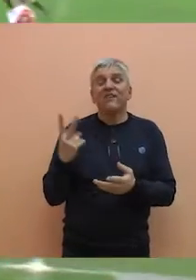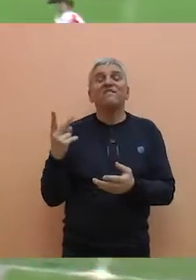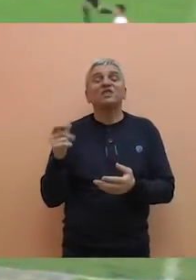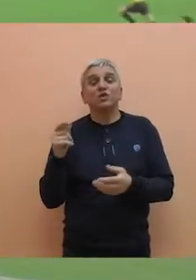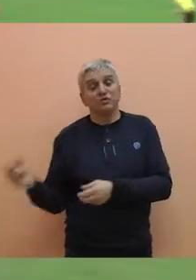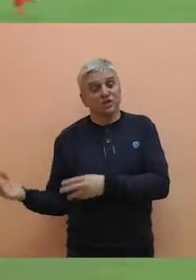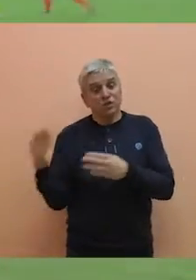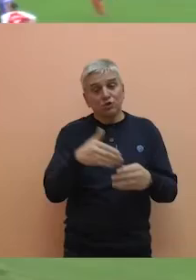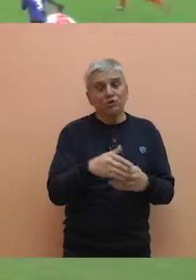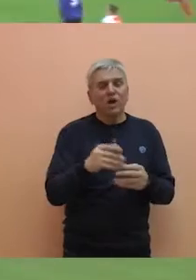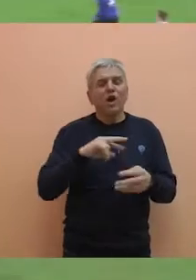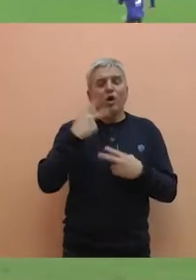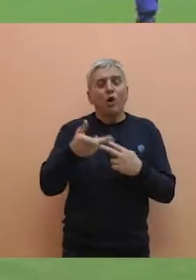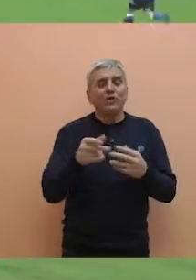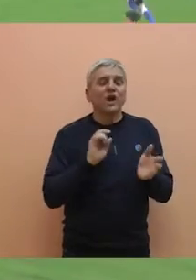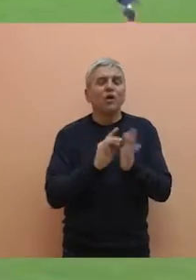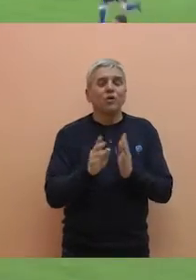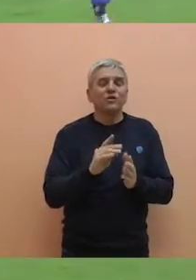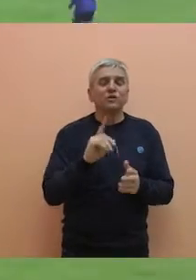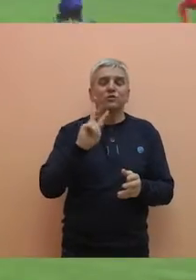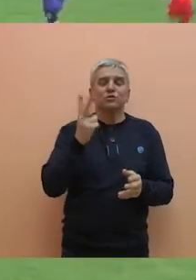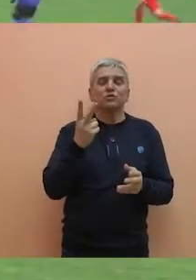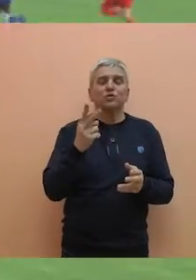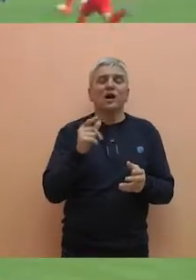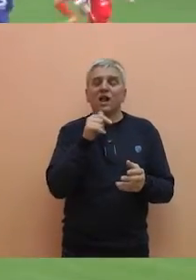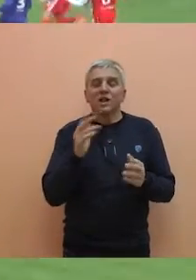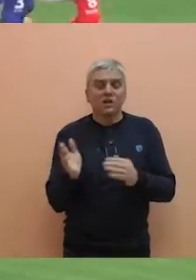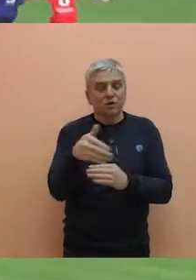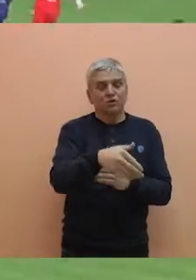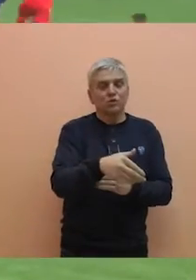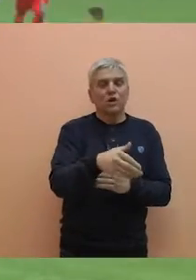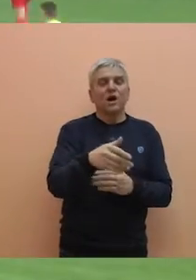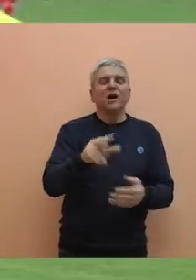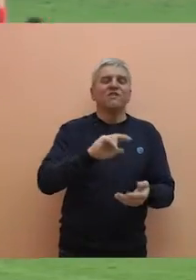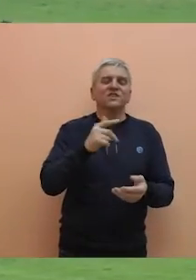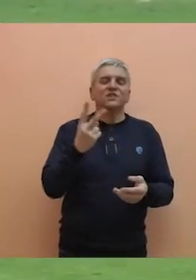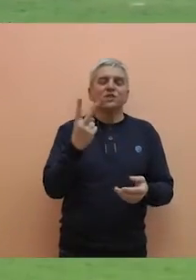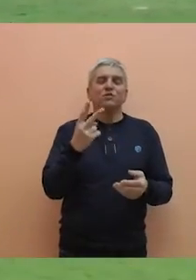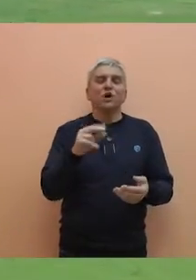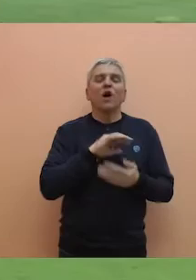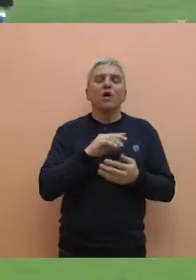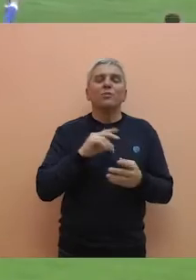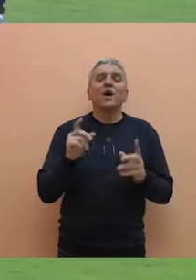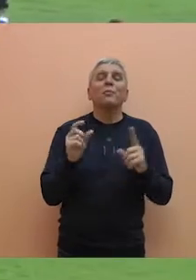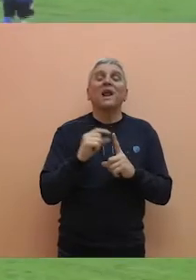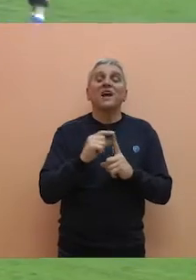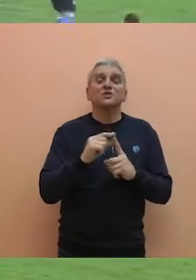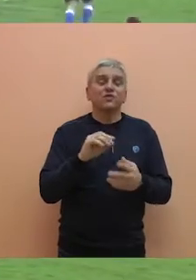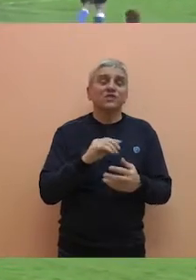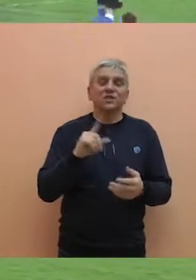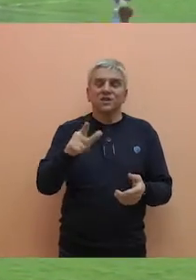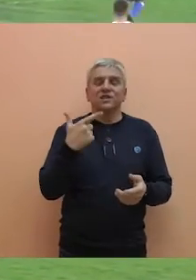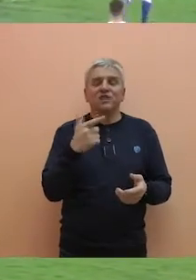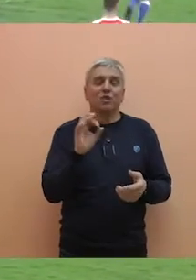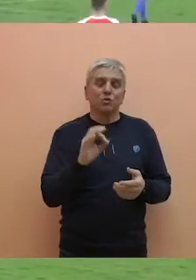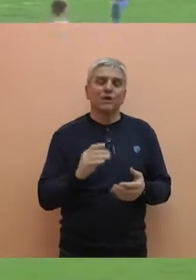Veselinovića posle odlične kontre po levoj strani i plasirao loptu iza leđa već savladanog golmana radničkog Pavasovića i time